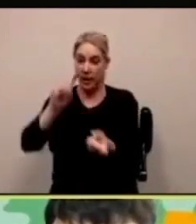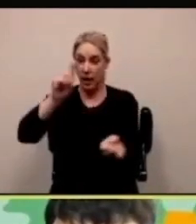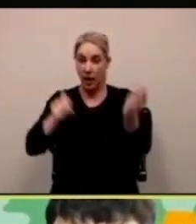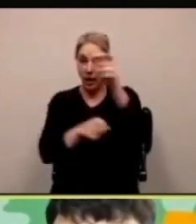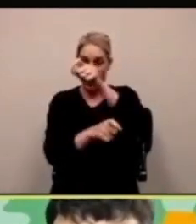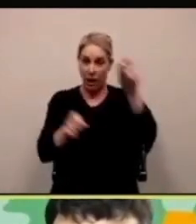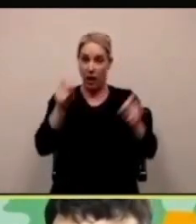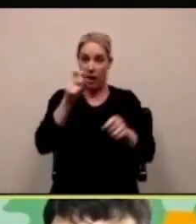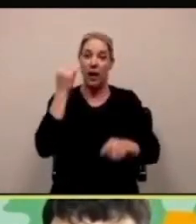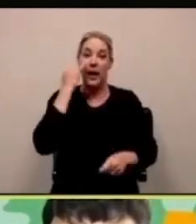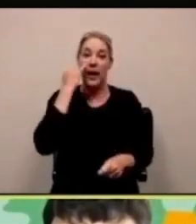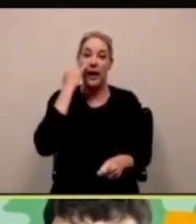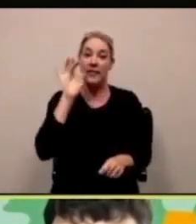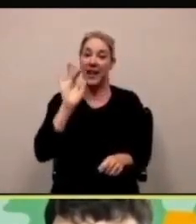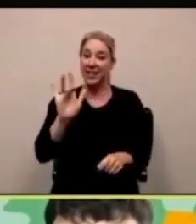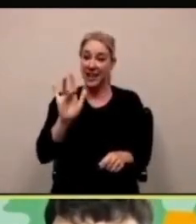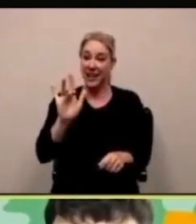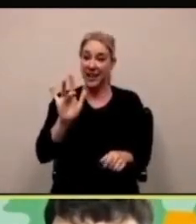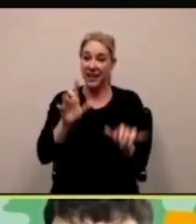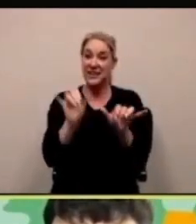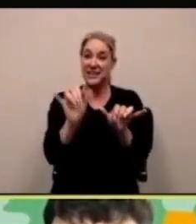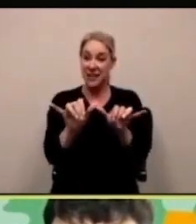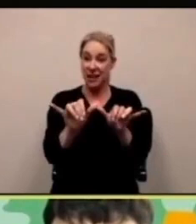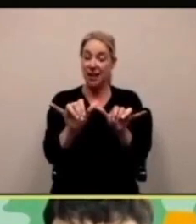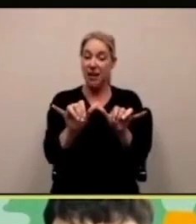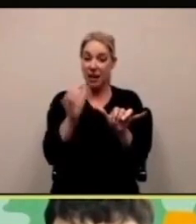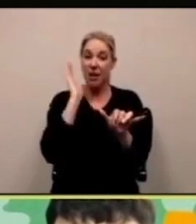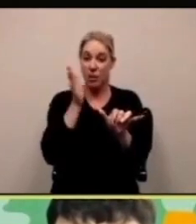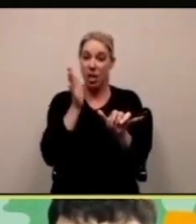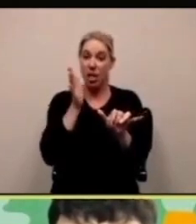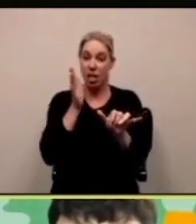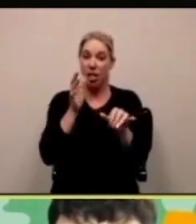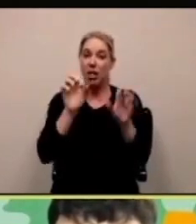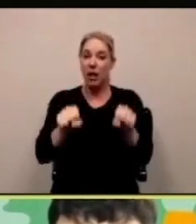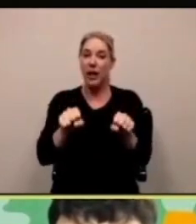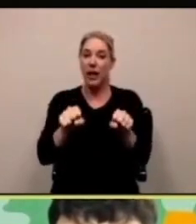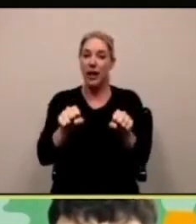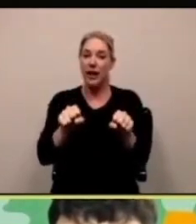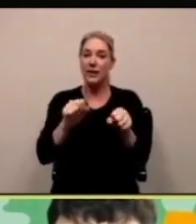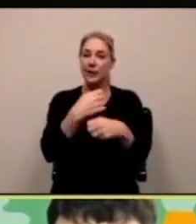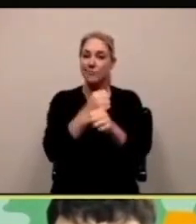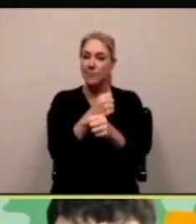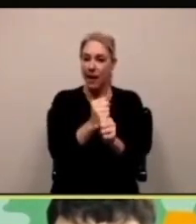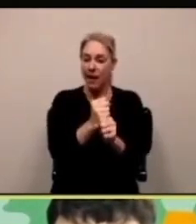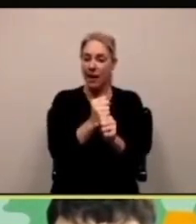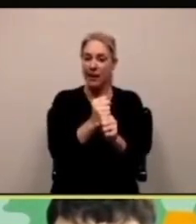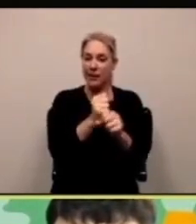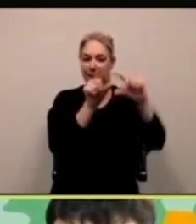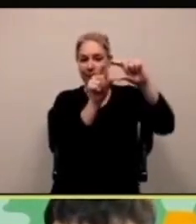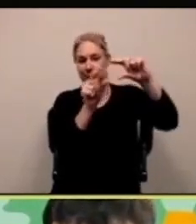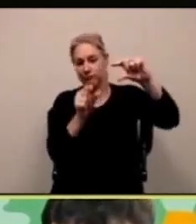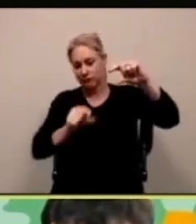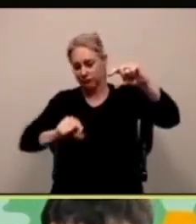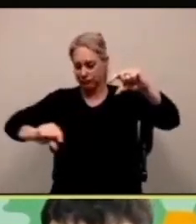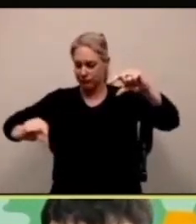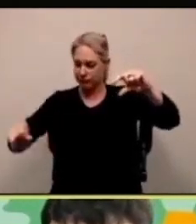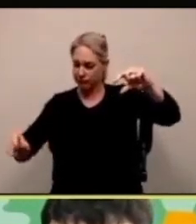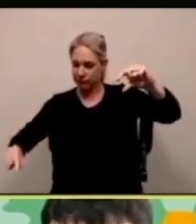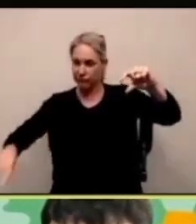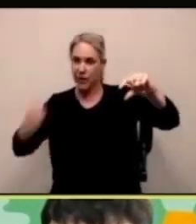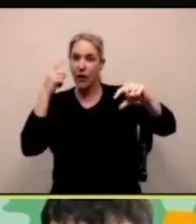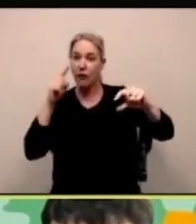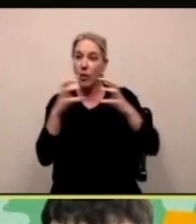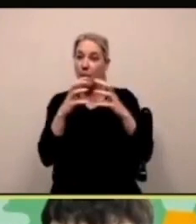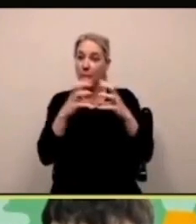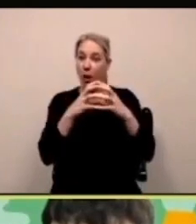che cadono dei cloni e quello spaziola si può ruotare e se gli faccio clic rimane fisso in un